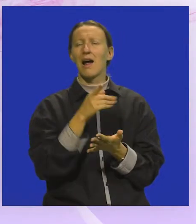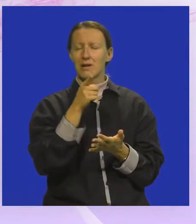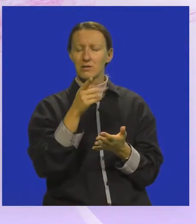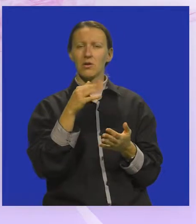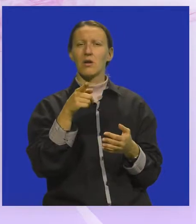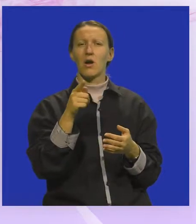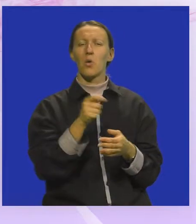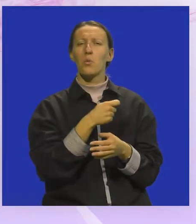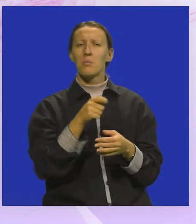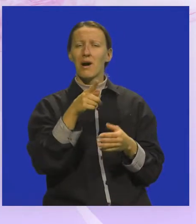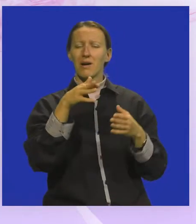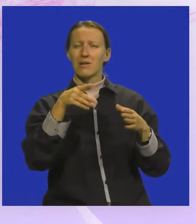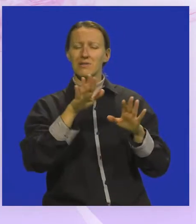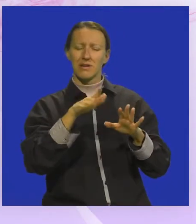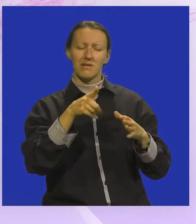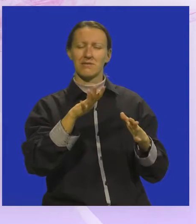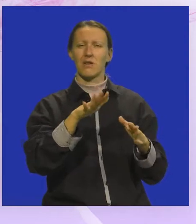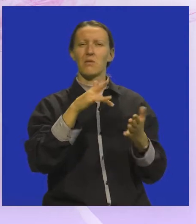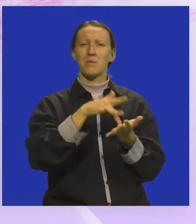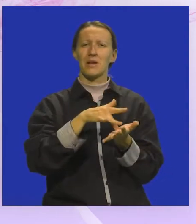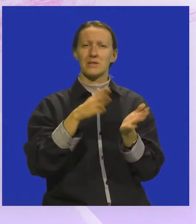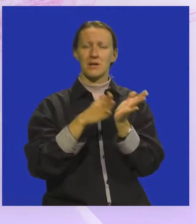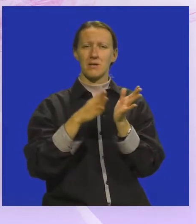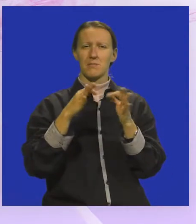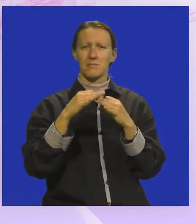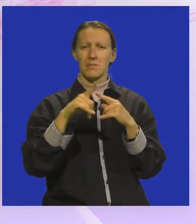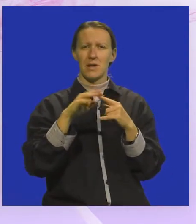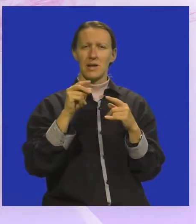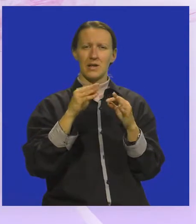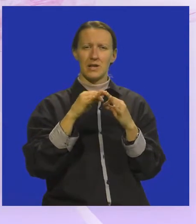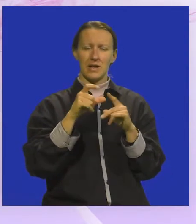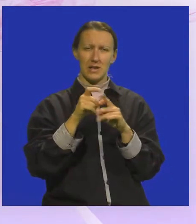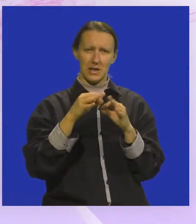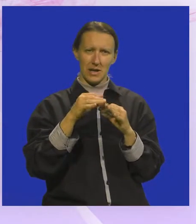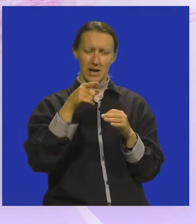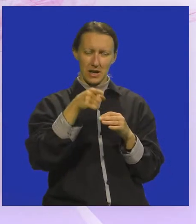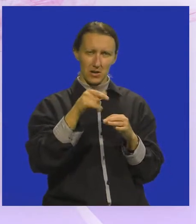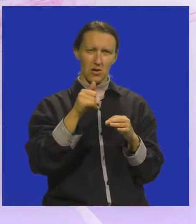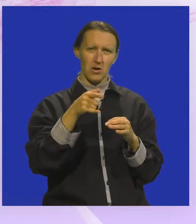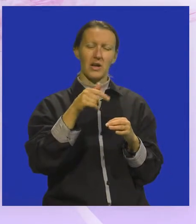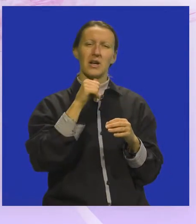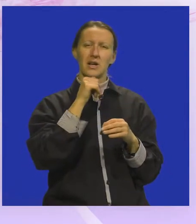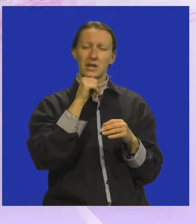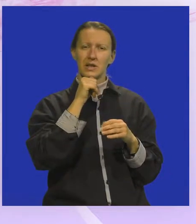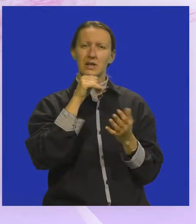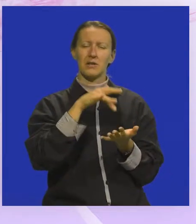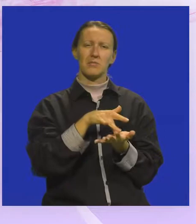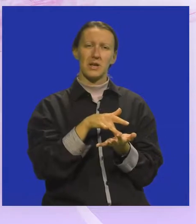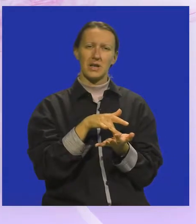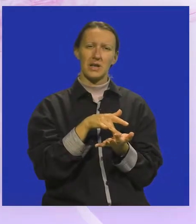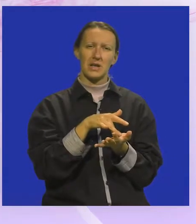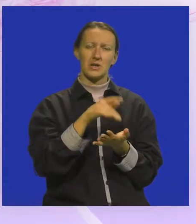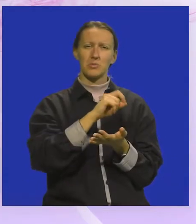je Umaška kampanja, da tako kažemo, područje Materade, točnije Cipjani, to je inače i teritorij